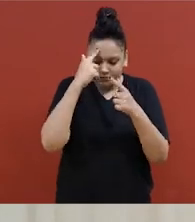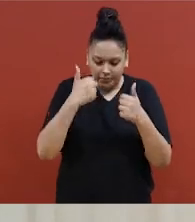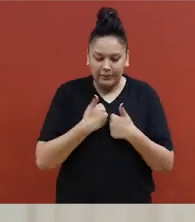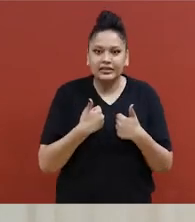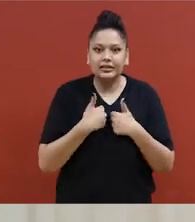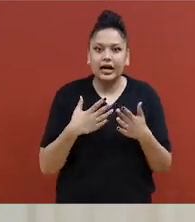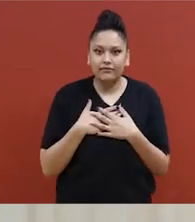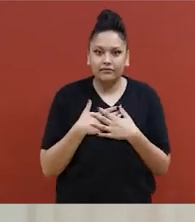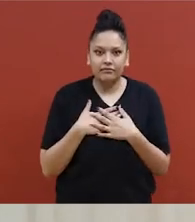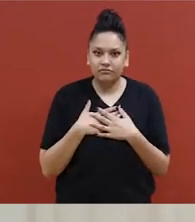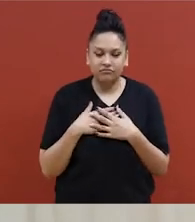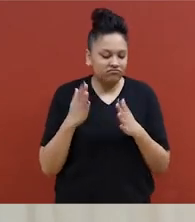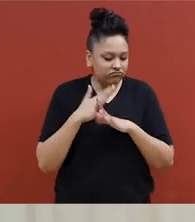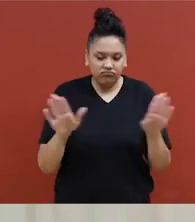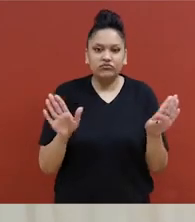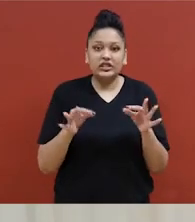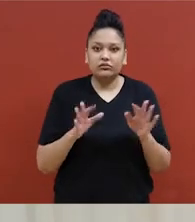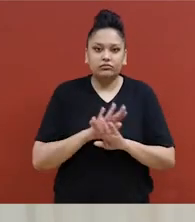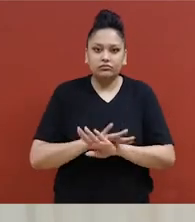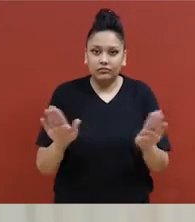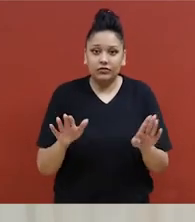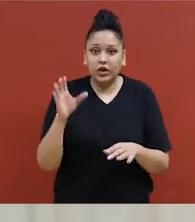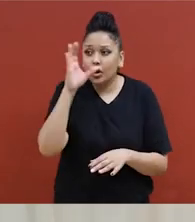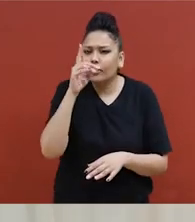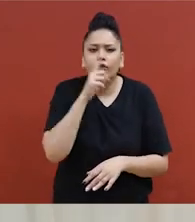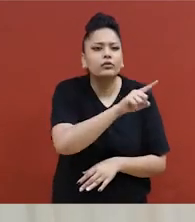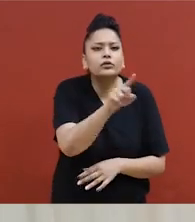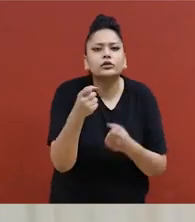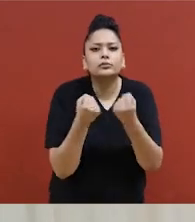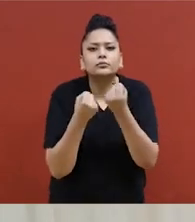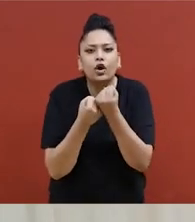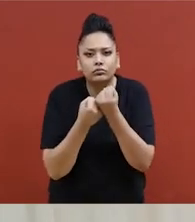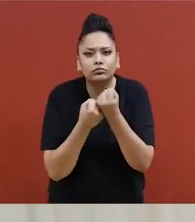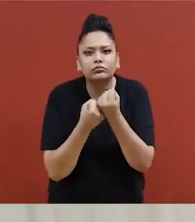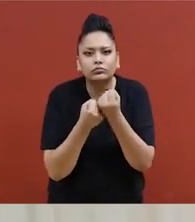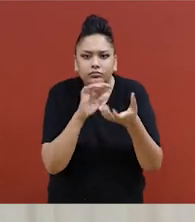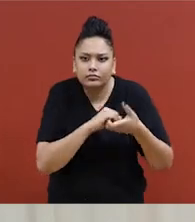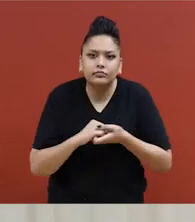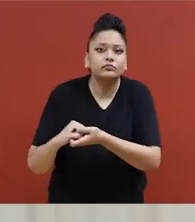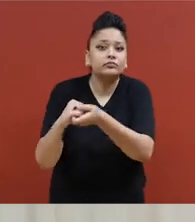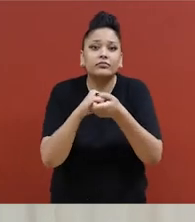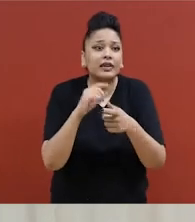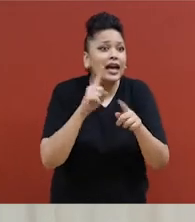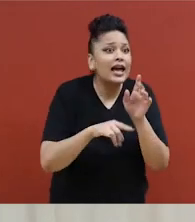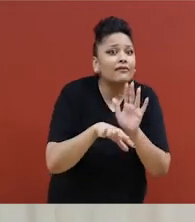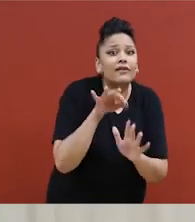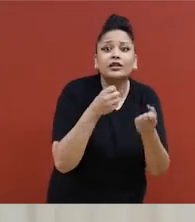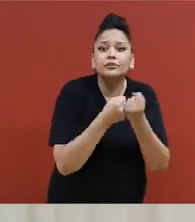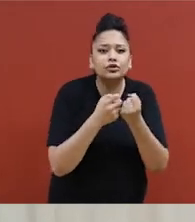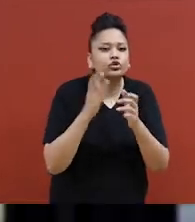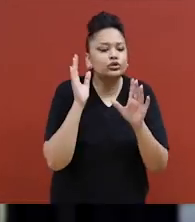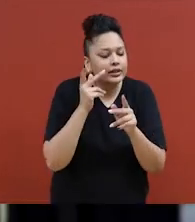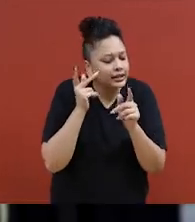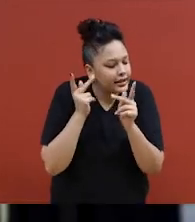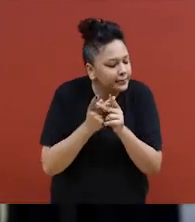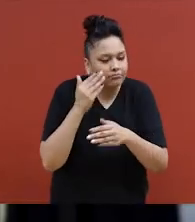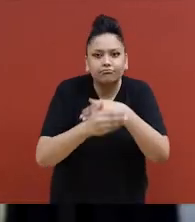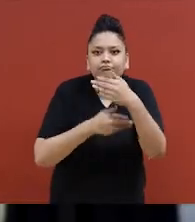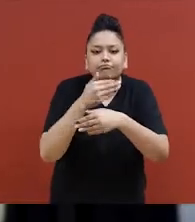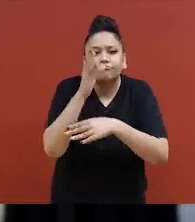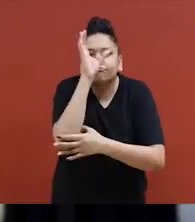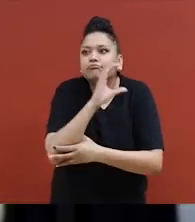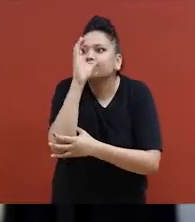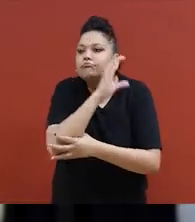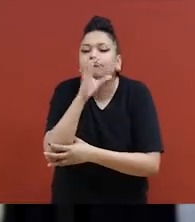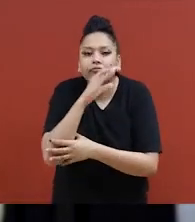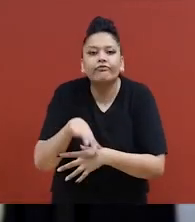soi, on obtient du soutien quand on en a besoin. Et si on ne trouve pas le bon soutien, n'arrêtez pas d'essayer, continuez à chercher parce qu'on en vaut la peine. Nous valons